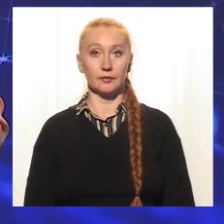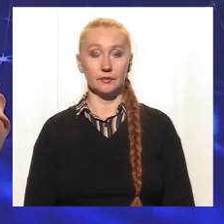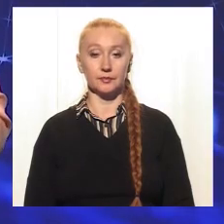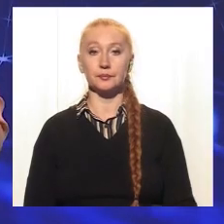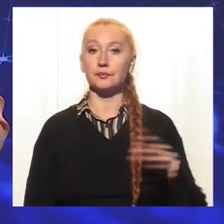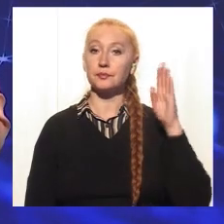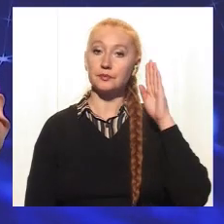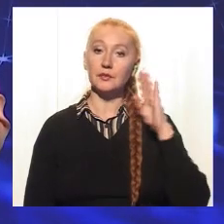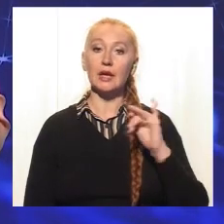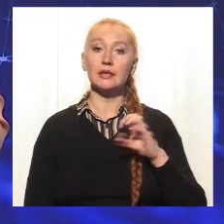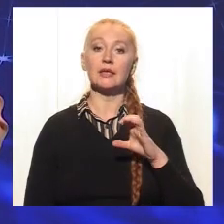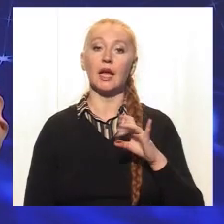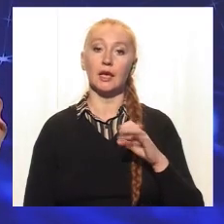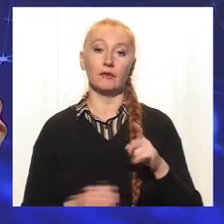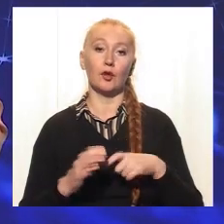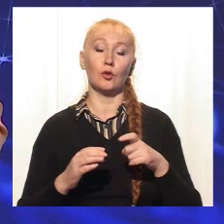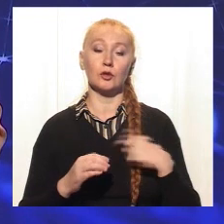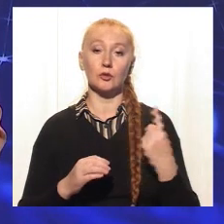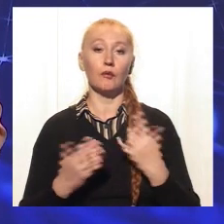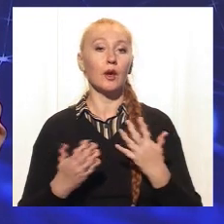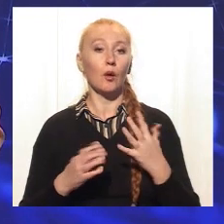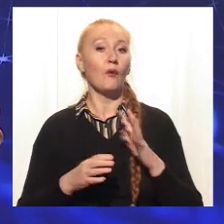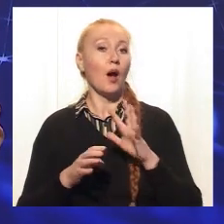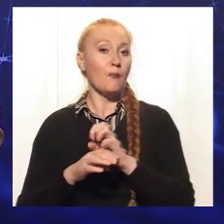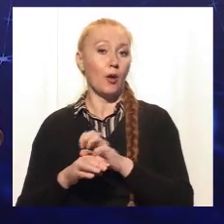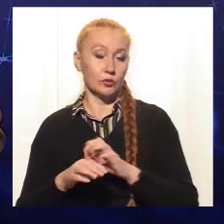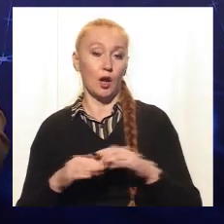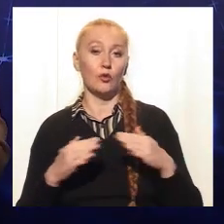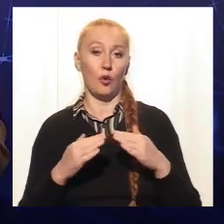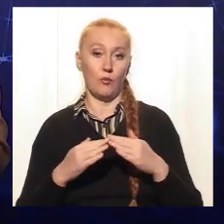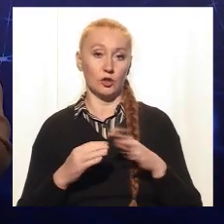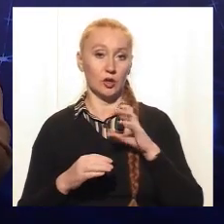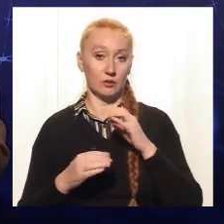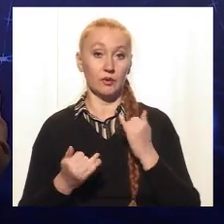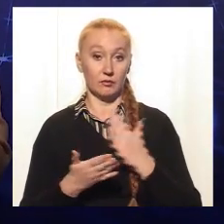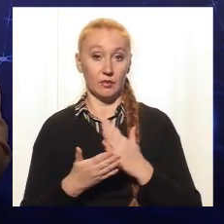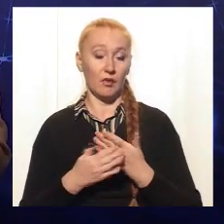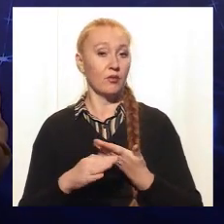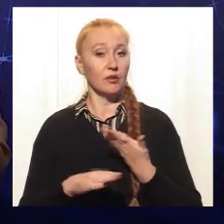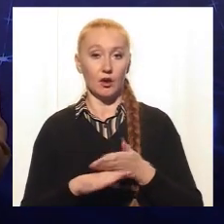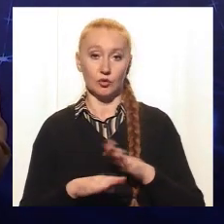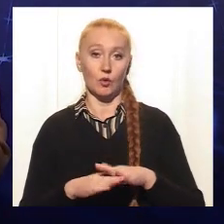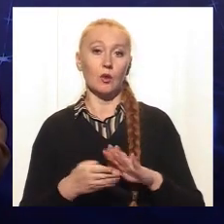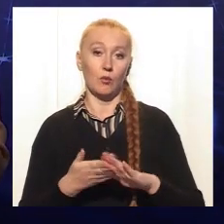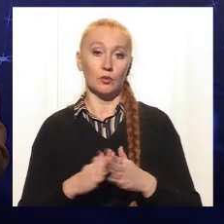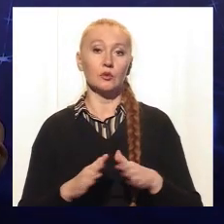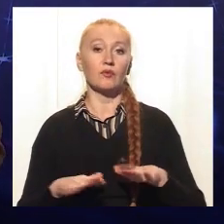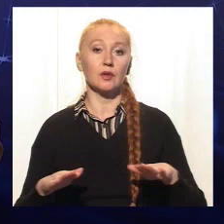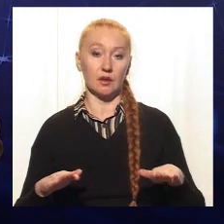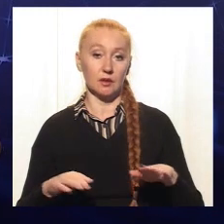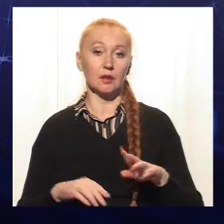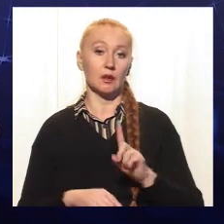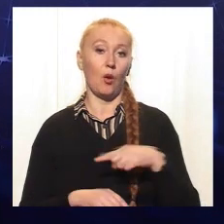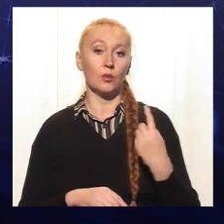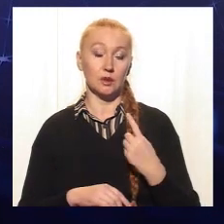Хлопчик сели дового Донецької області, якого покусали домашні собаки, наразі перебуває у тяжкому стані у дитячій обласній